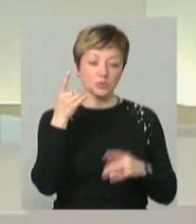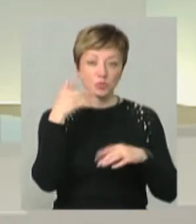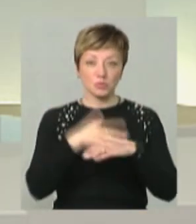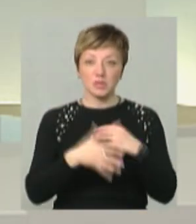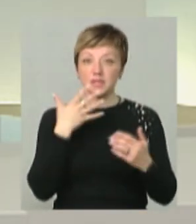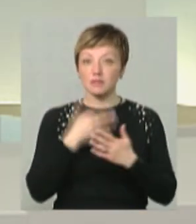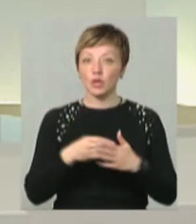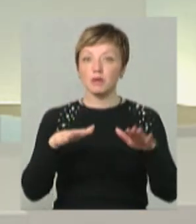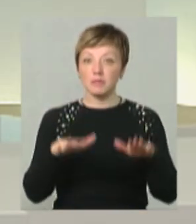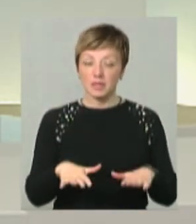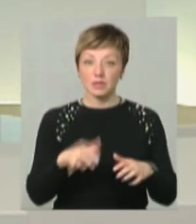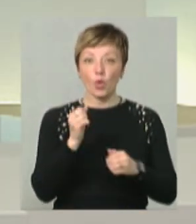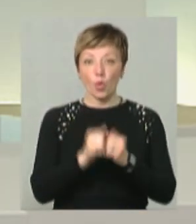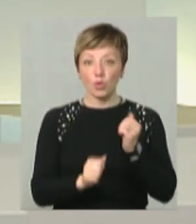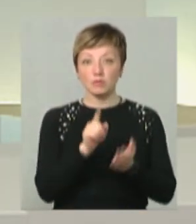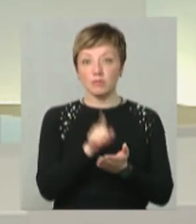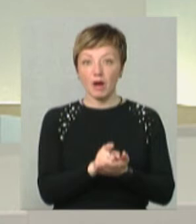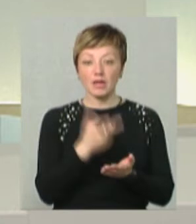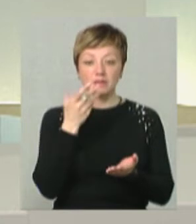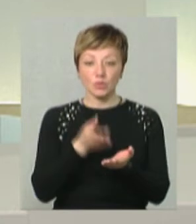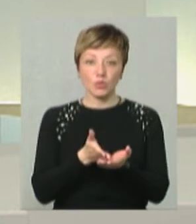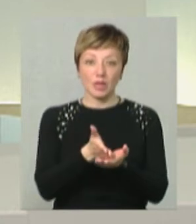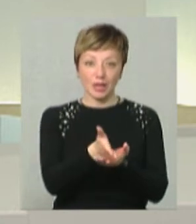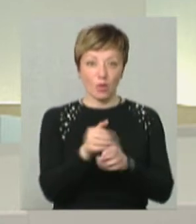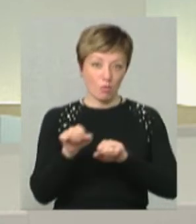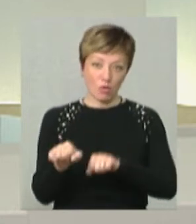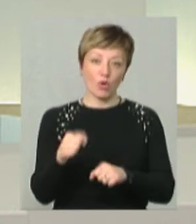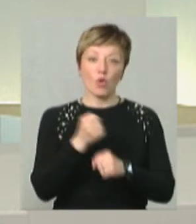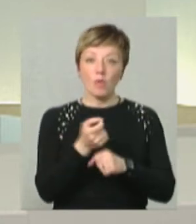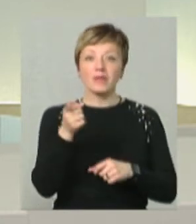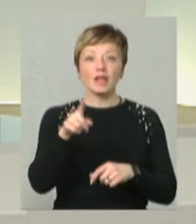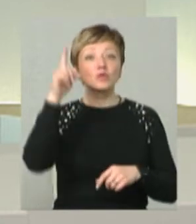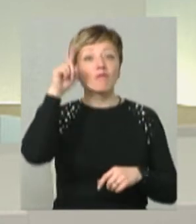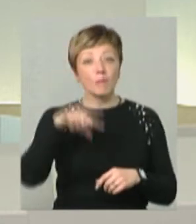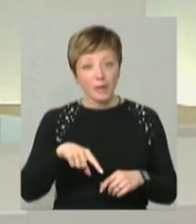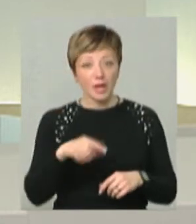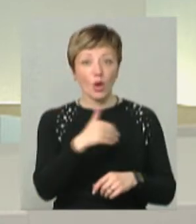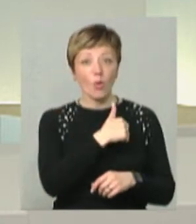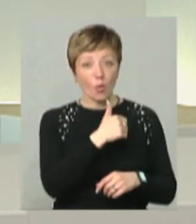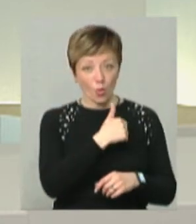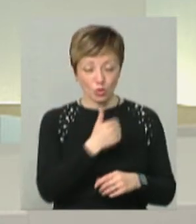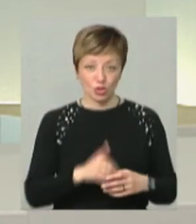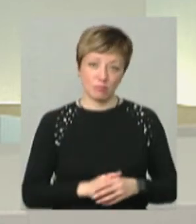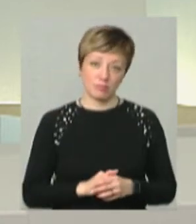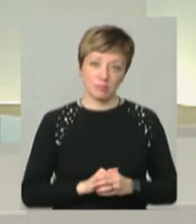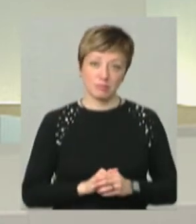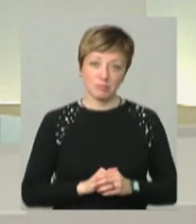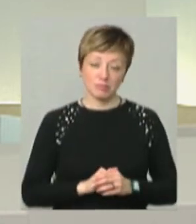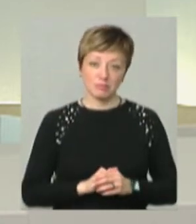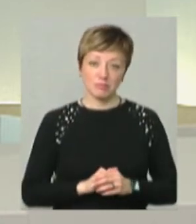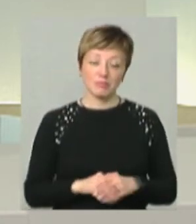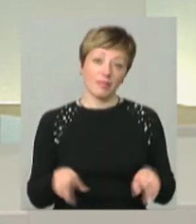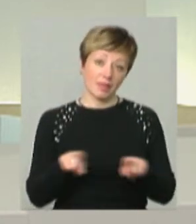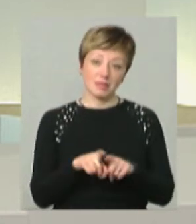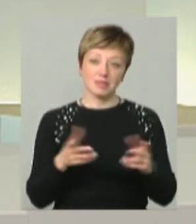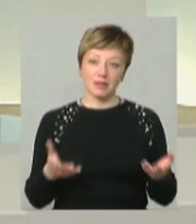місце, тому що кожен має якусь лінію оборони сьогодні. Кожен робить те, що вміє і хоче. Десь